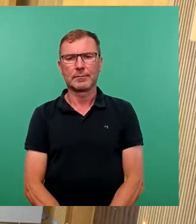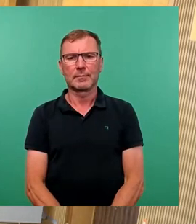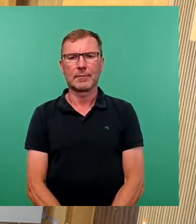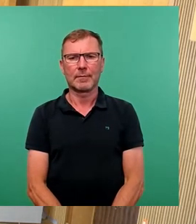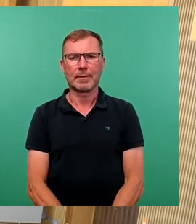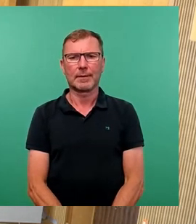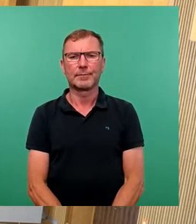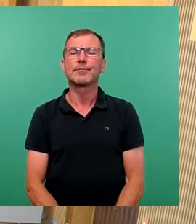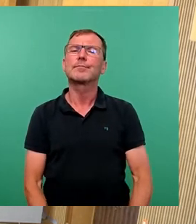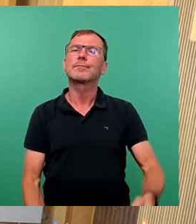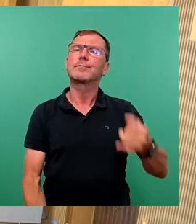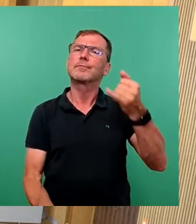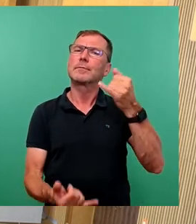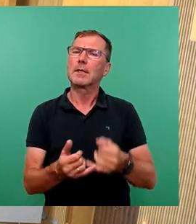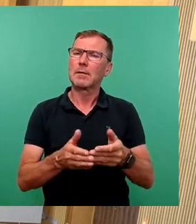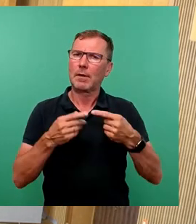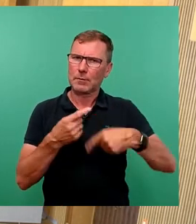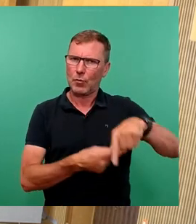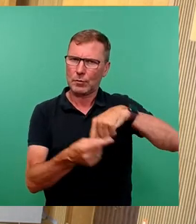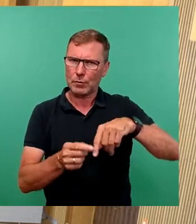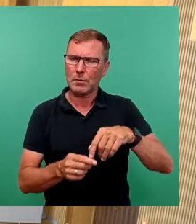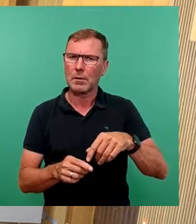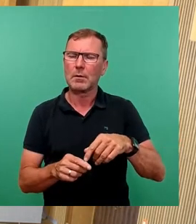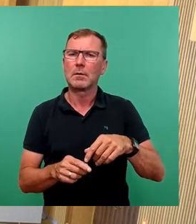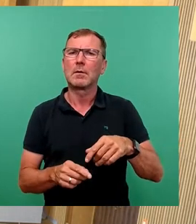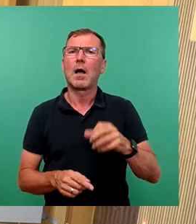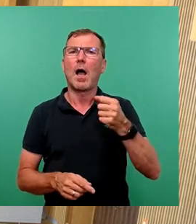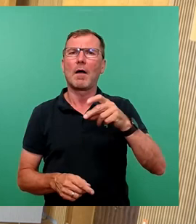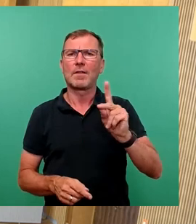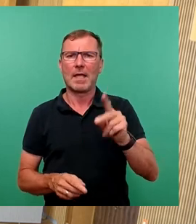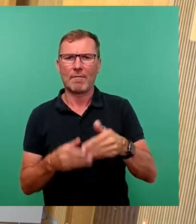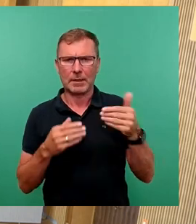So, und zum Abschluss der Fraktionsrunde für die AfD-Fraktion, Frau Dr. Schipps.